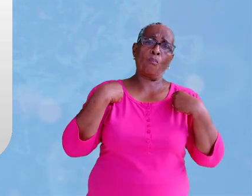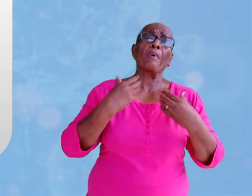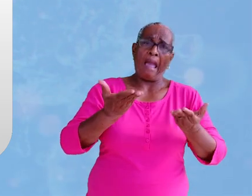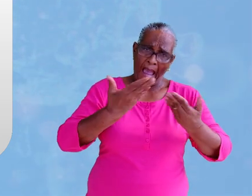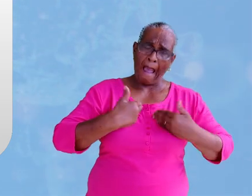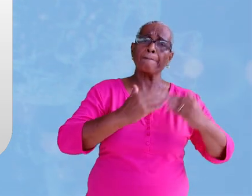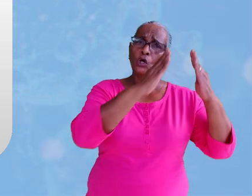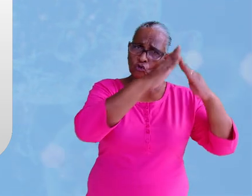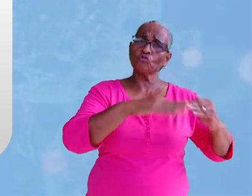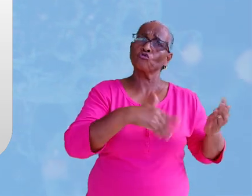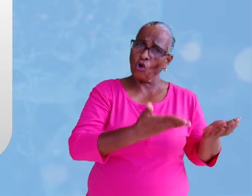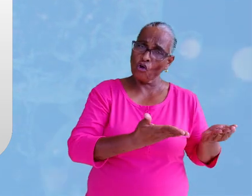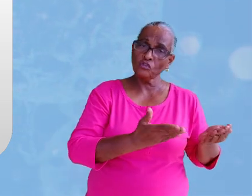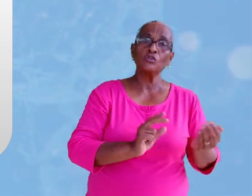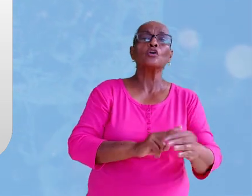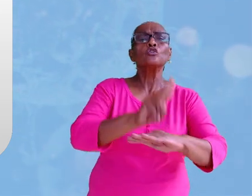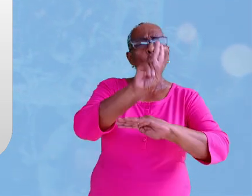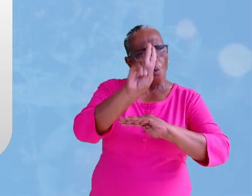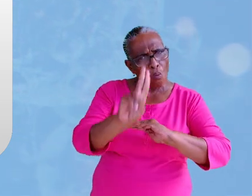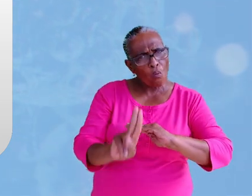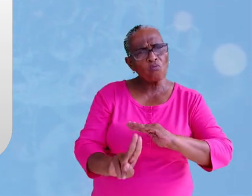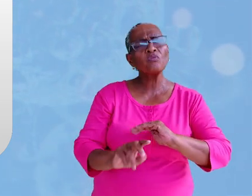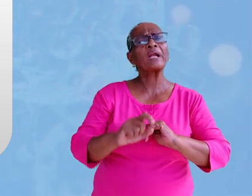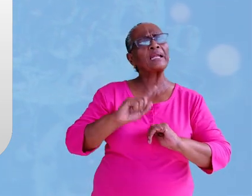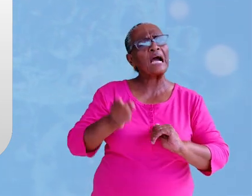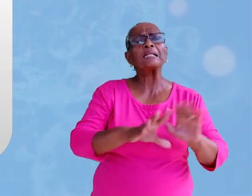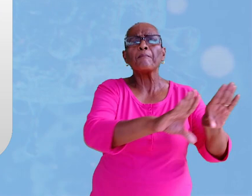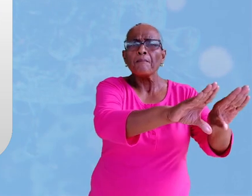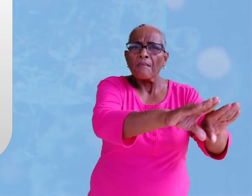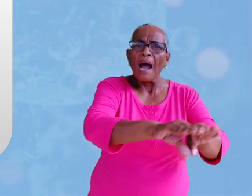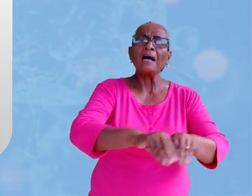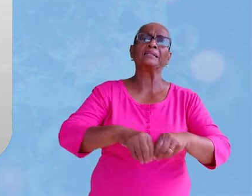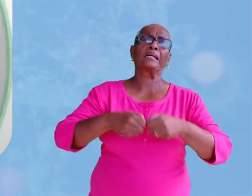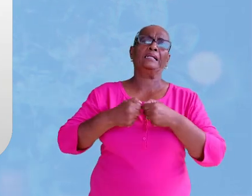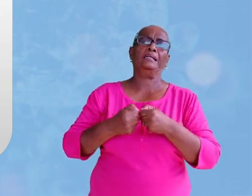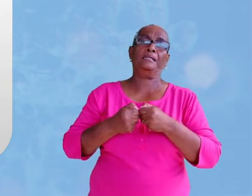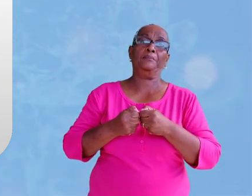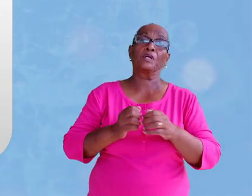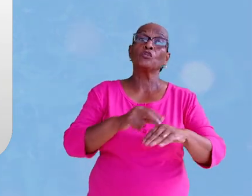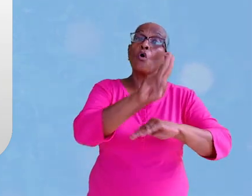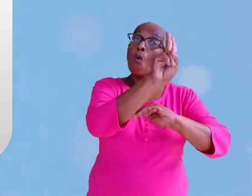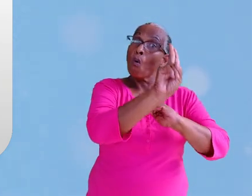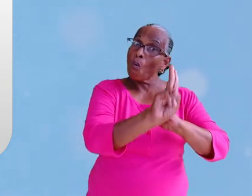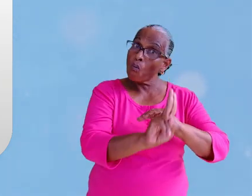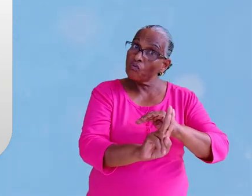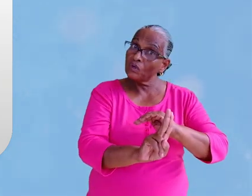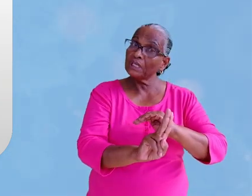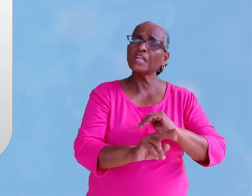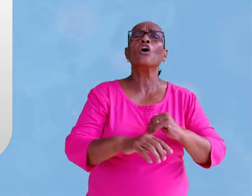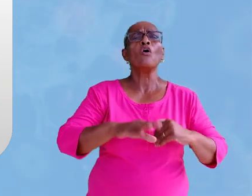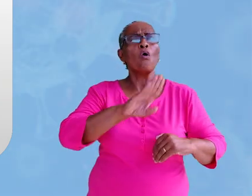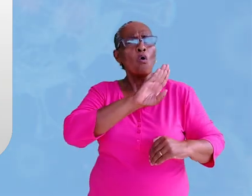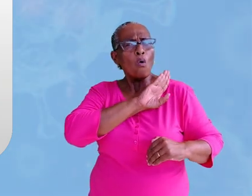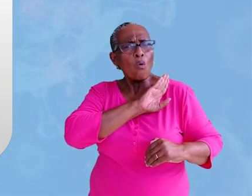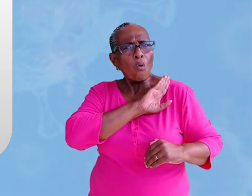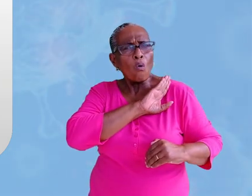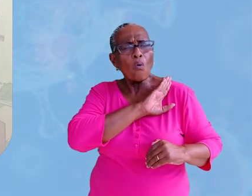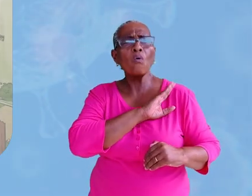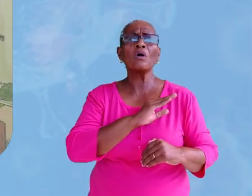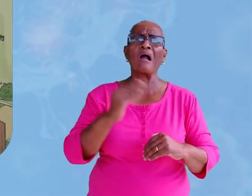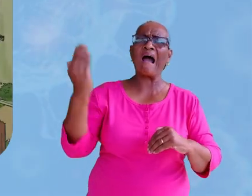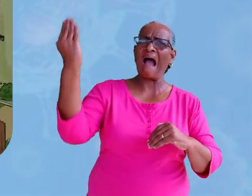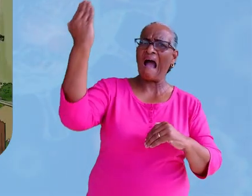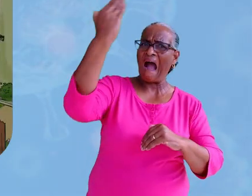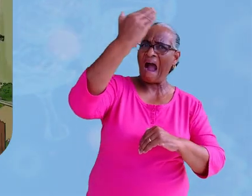hebben want daarvoor zal de overheid op maatregelen treffen de overheid kan ook een avondklok